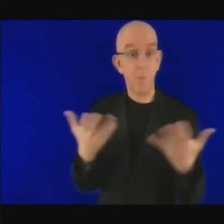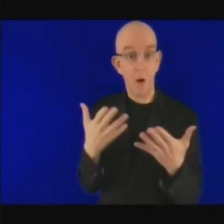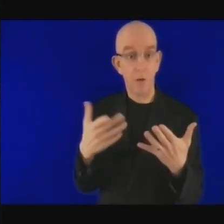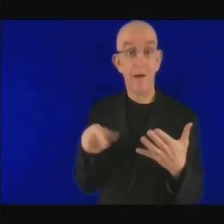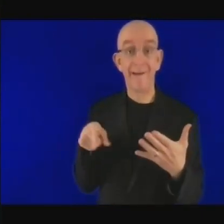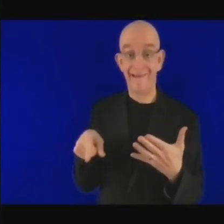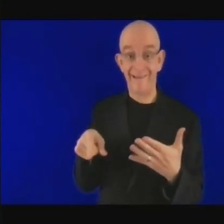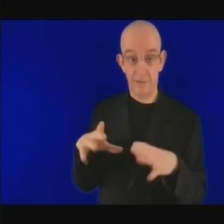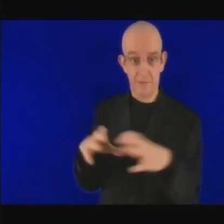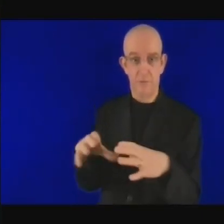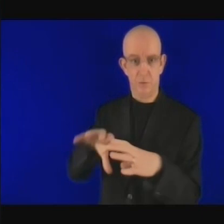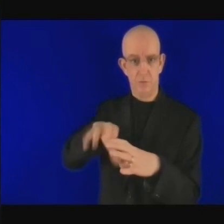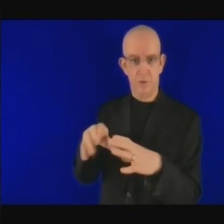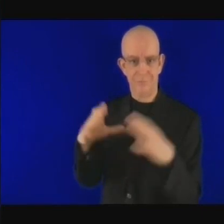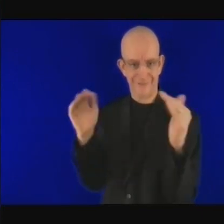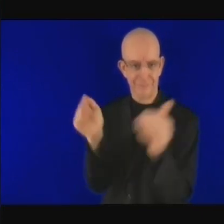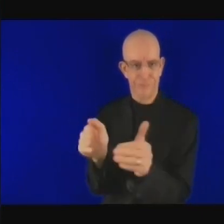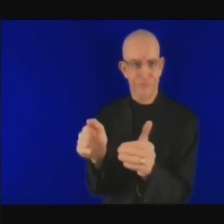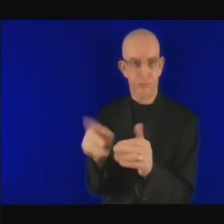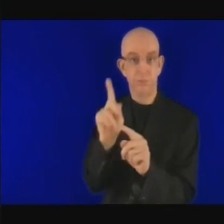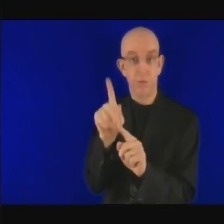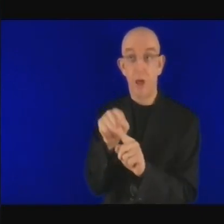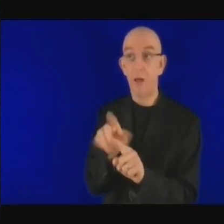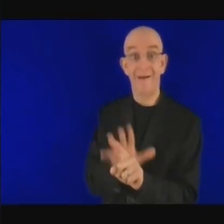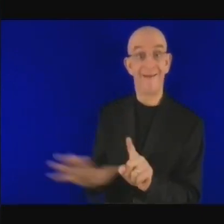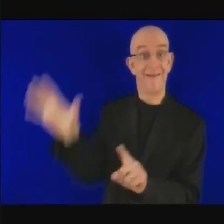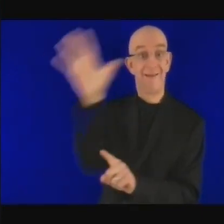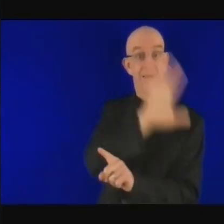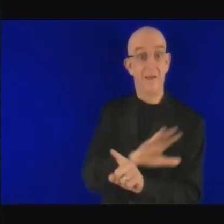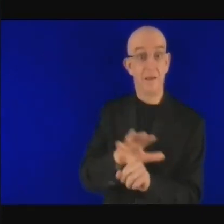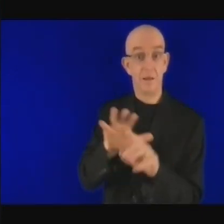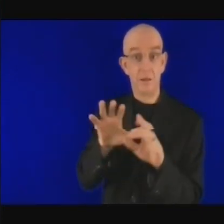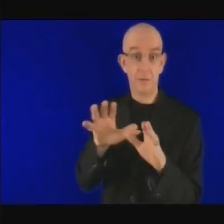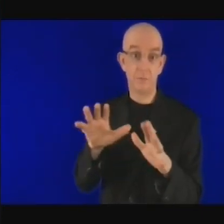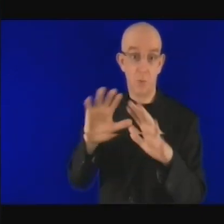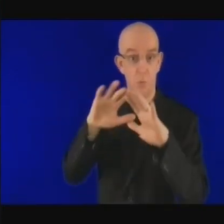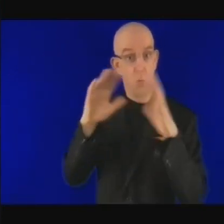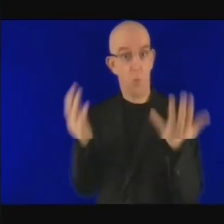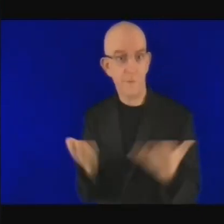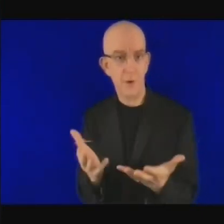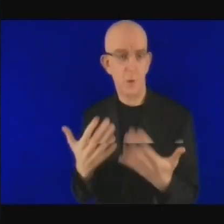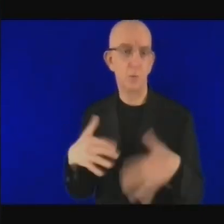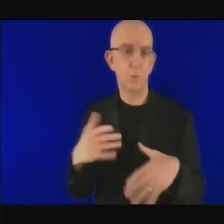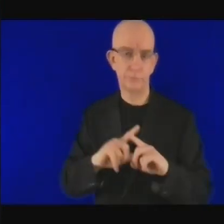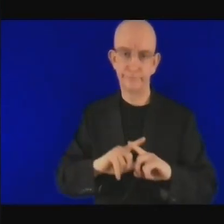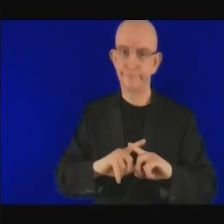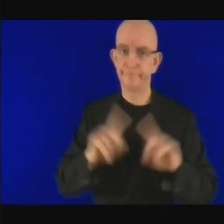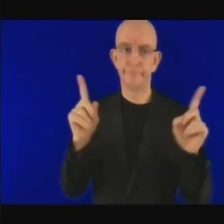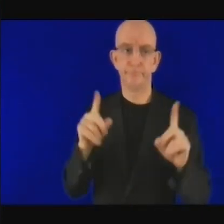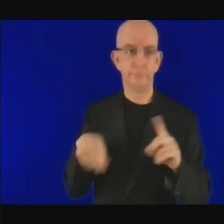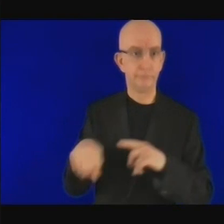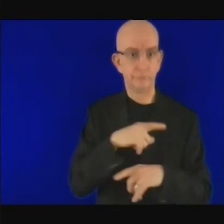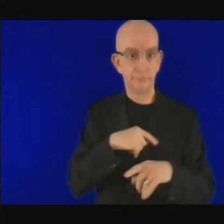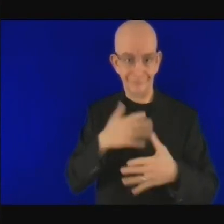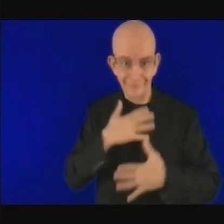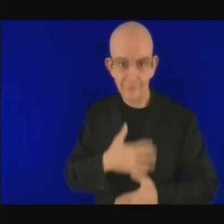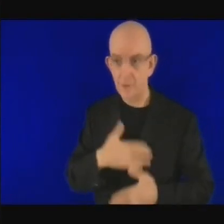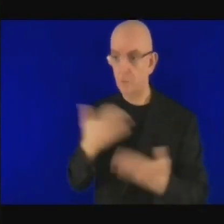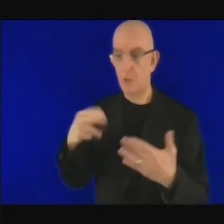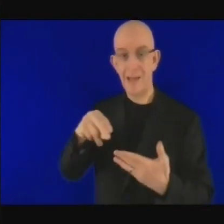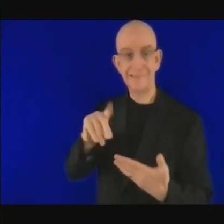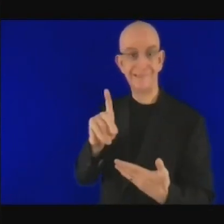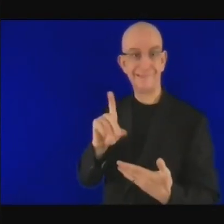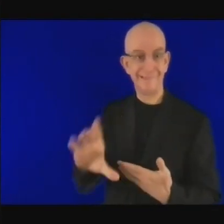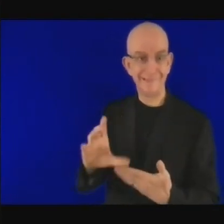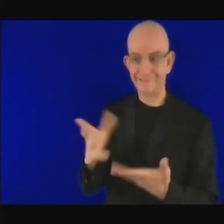passer des contributions au niveau national au niveau régional. Il y a des organisations